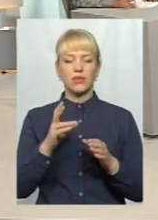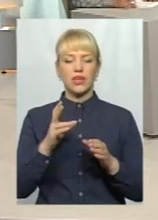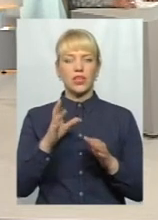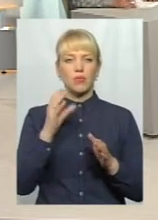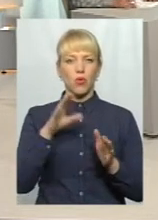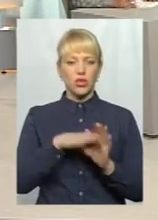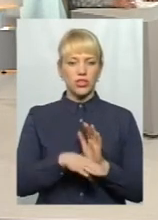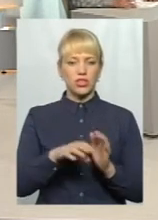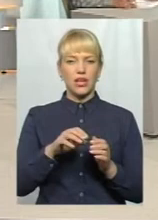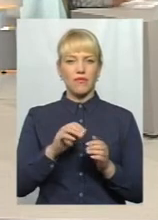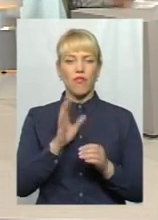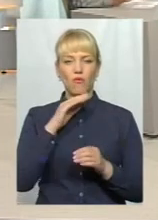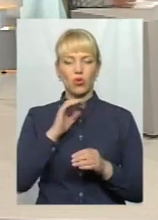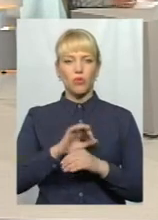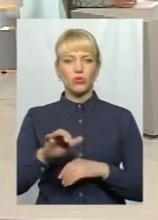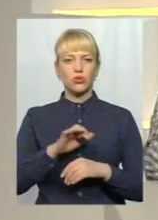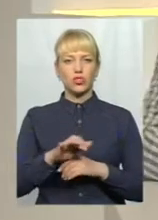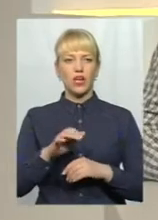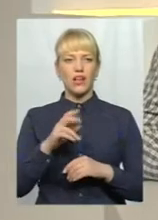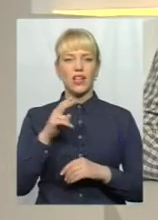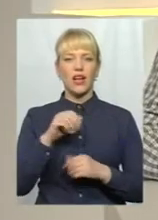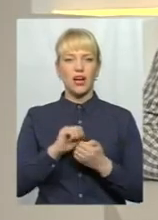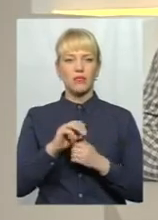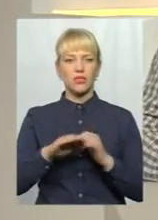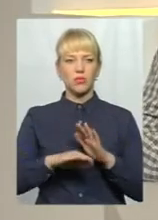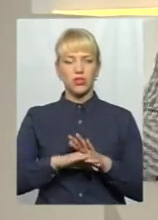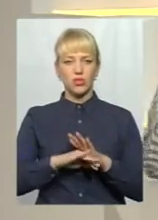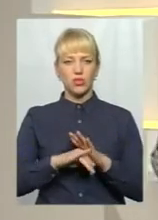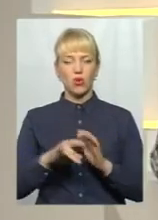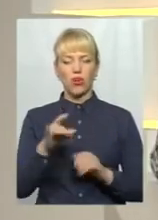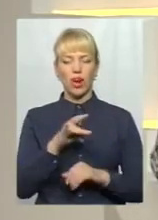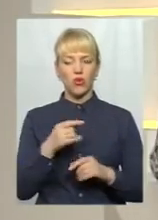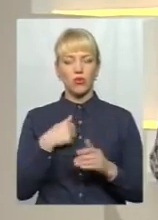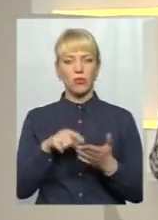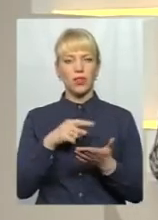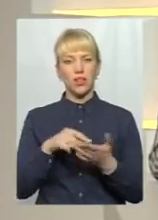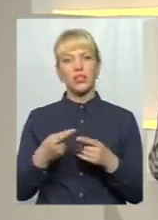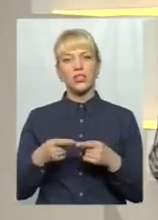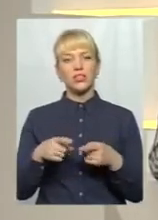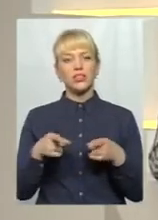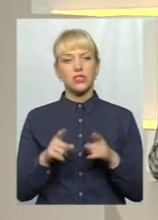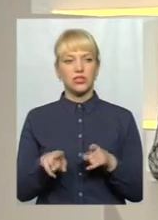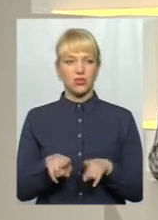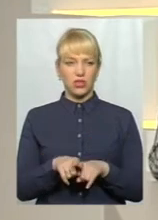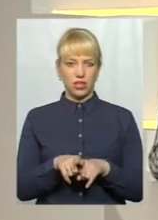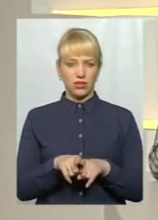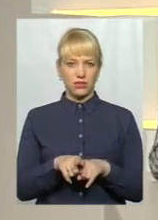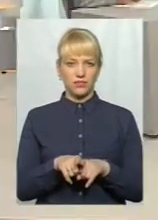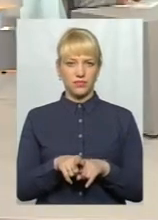жителів Кам'яне-Зподівського району. У мене до вас запитання, чи дійсно все-таки критично, якщо у ці 6 ГЕС з'являться,